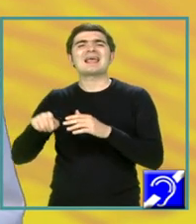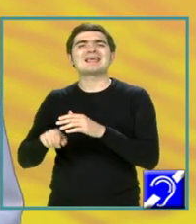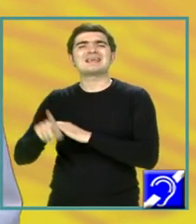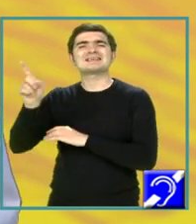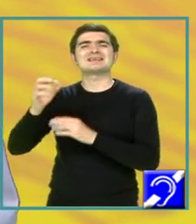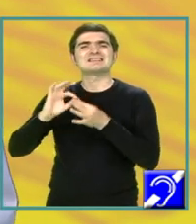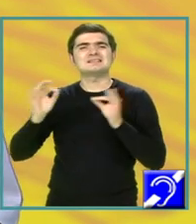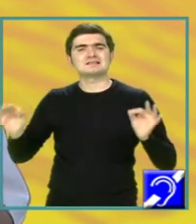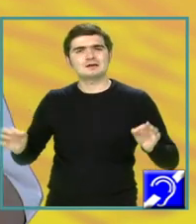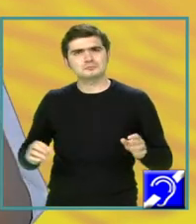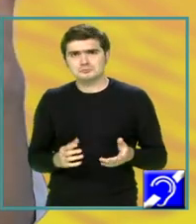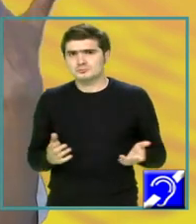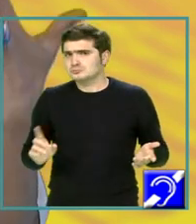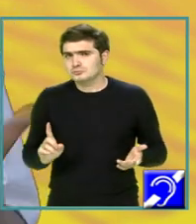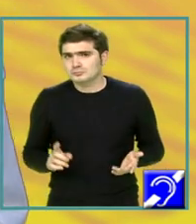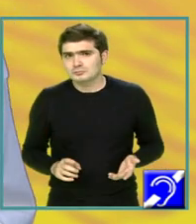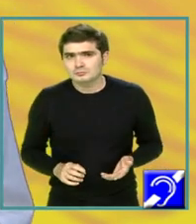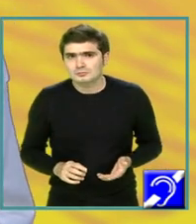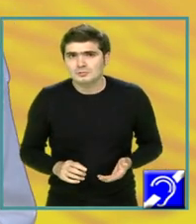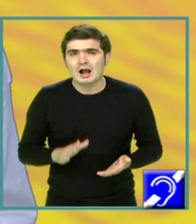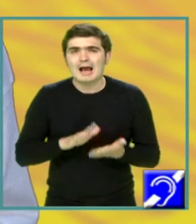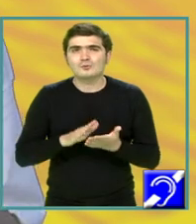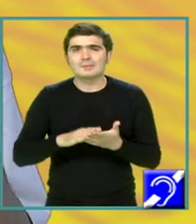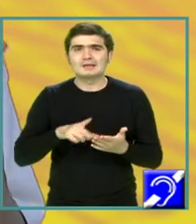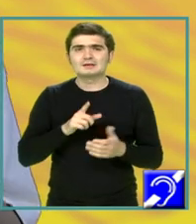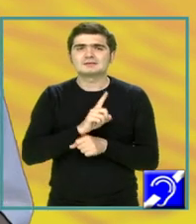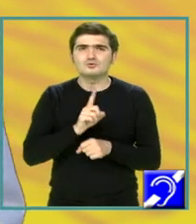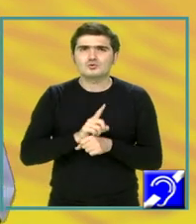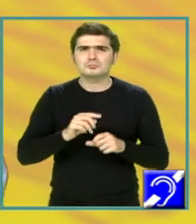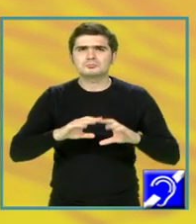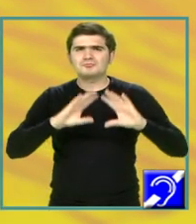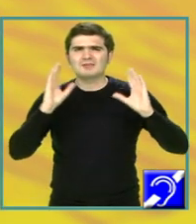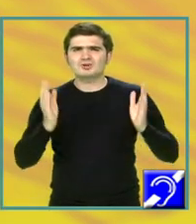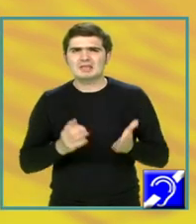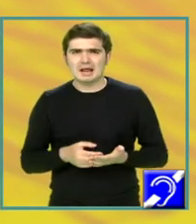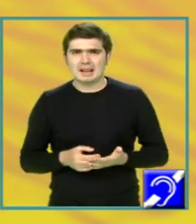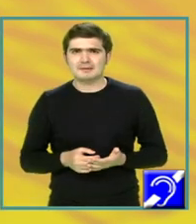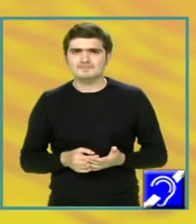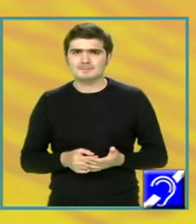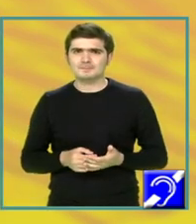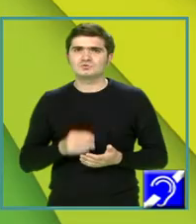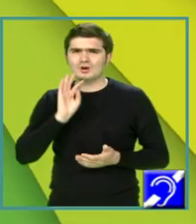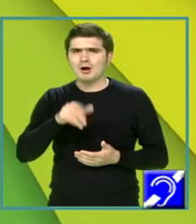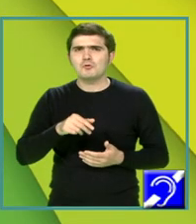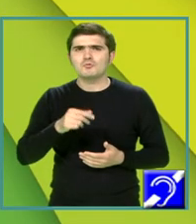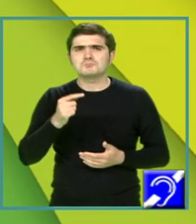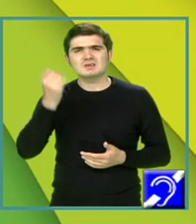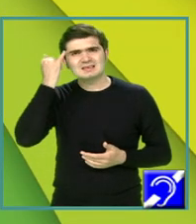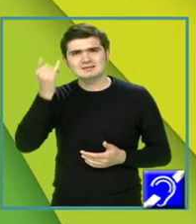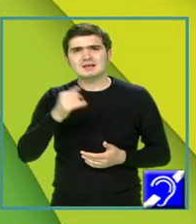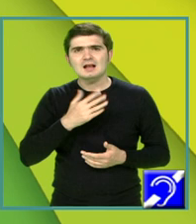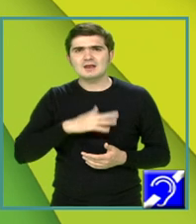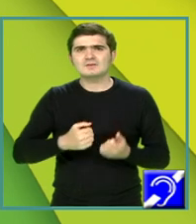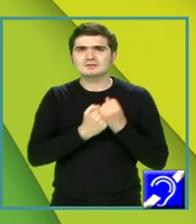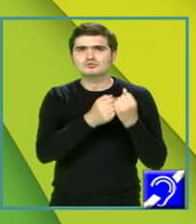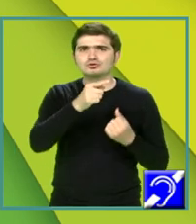Argumentele sunt, aspectele generale, conțin de fapt acele idei pe care vrei să le